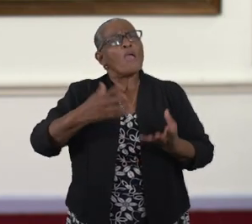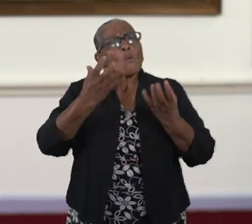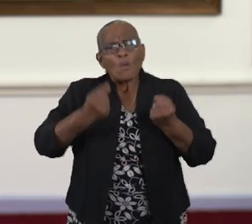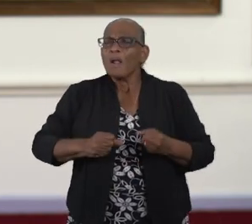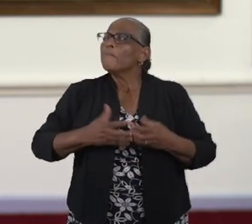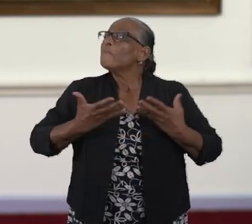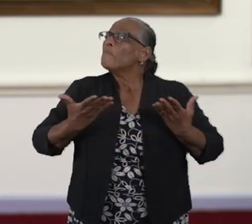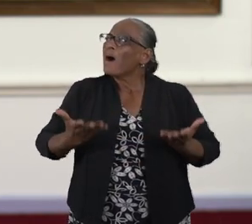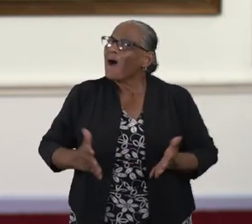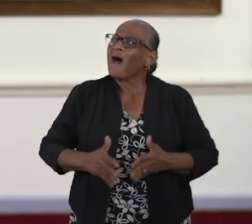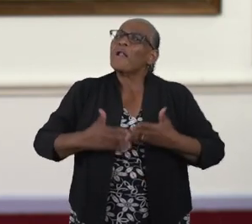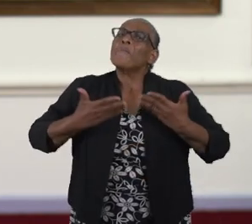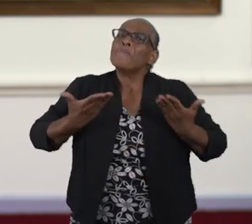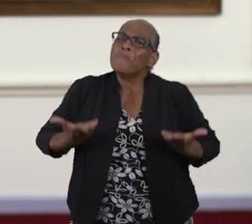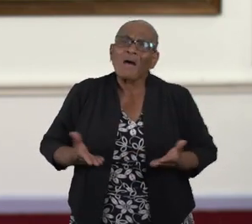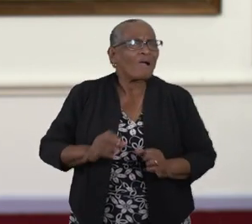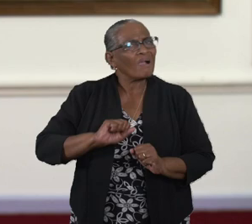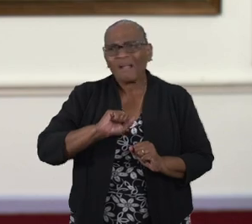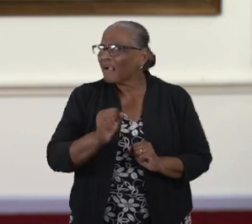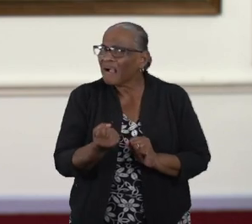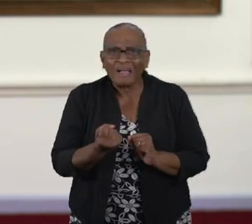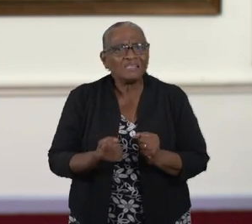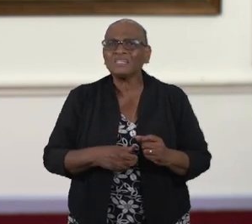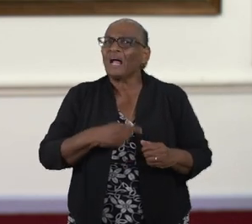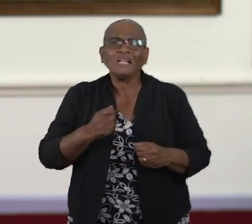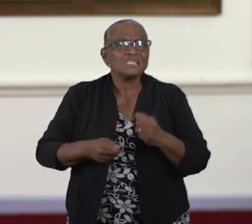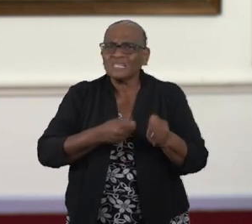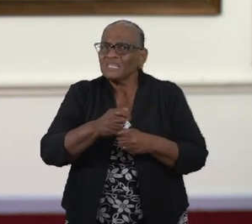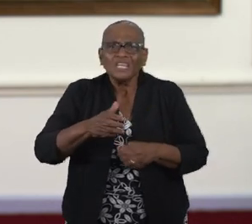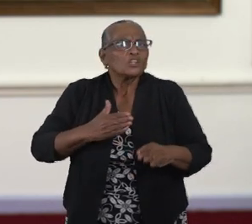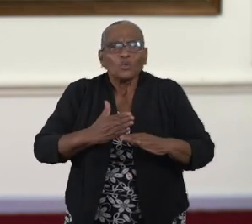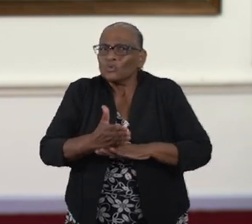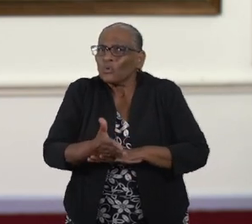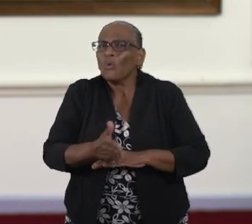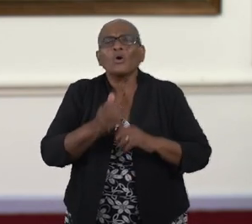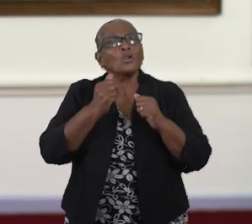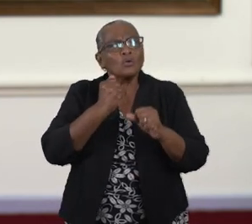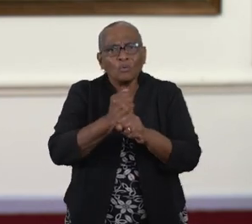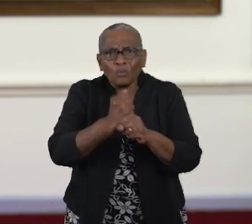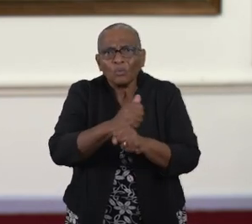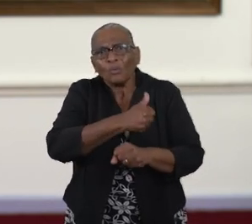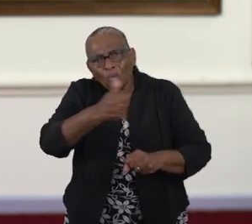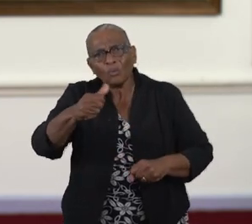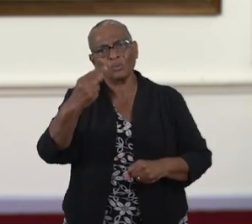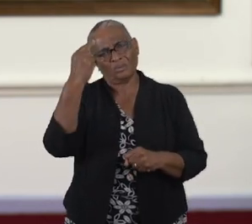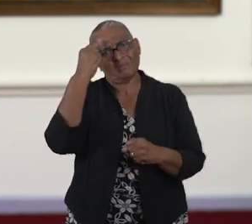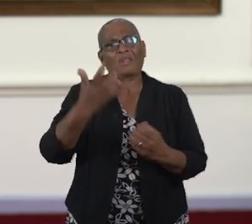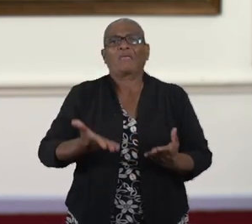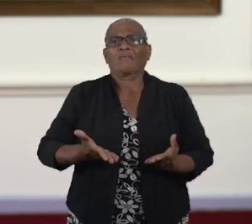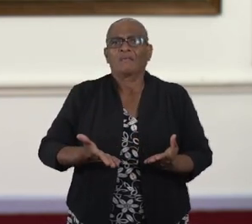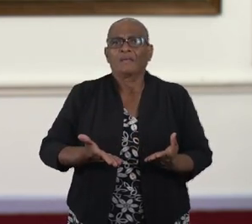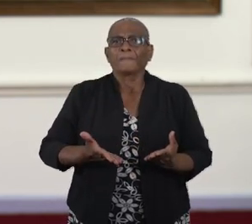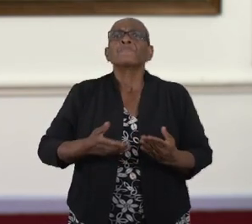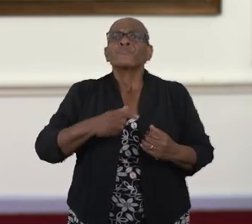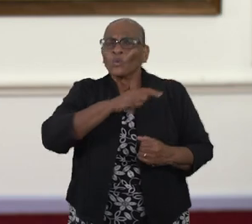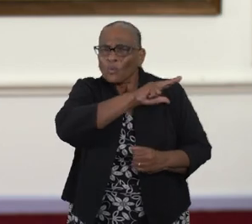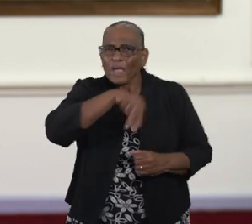Helaas kan dat niet zonder condities. We moeten ons houden aan de verplichte